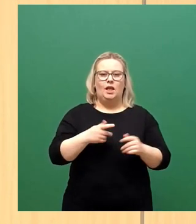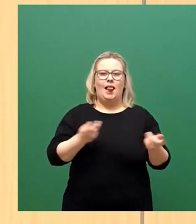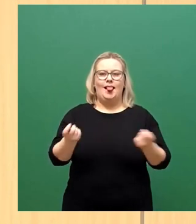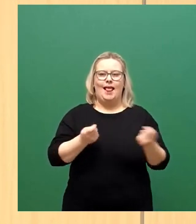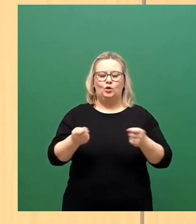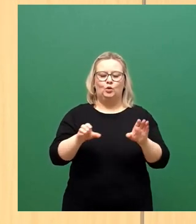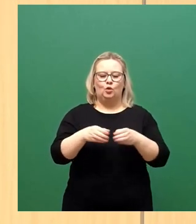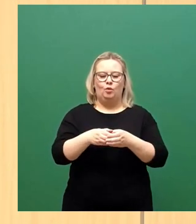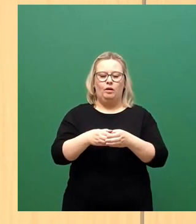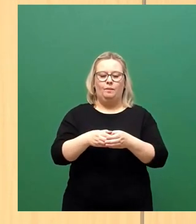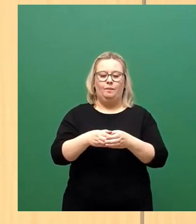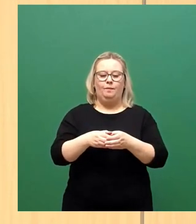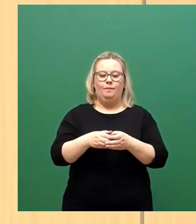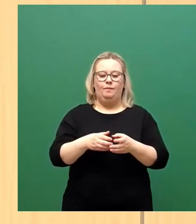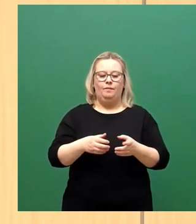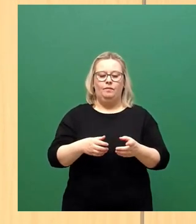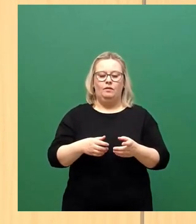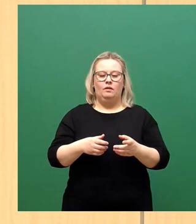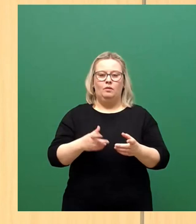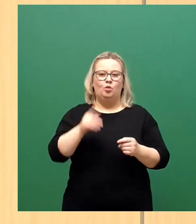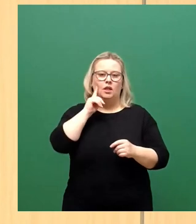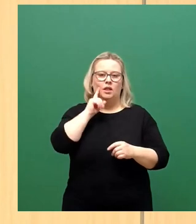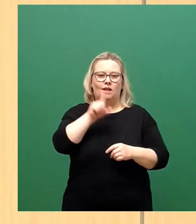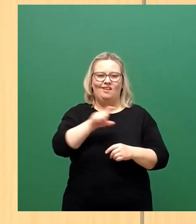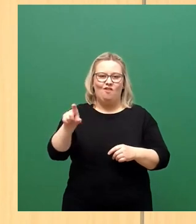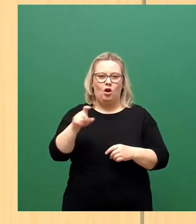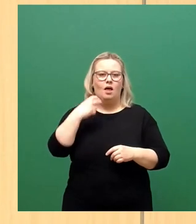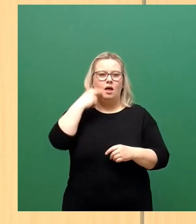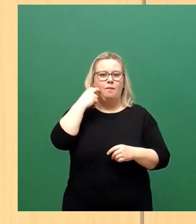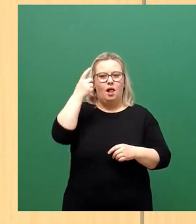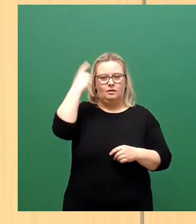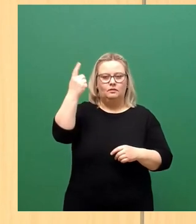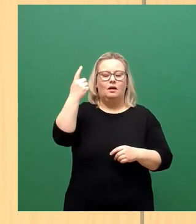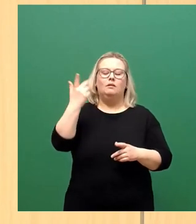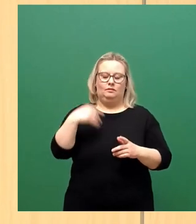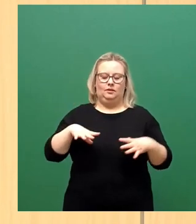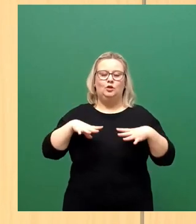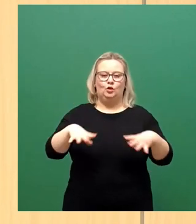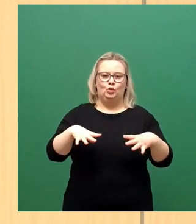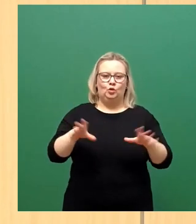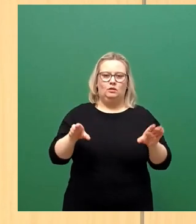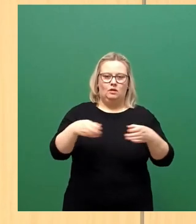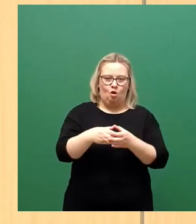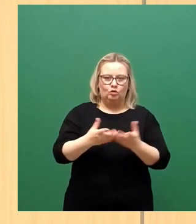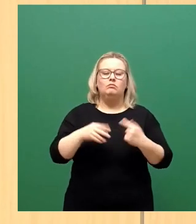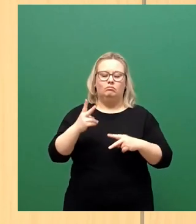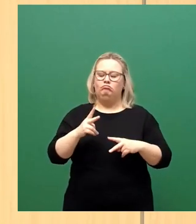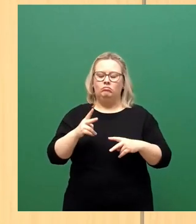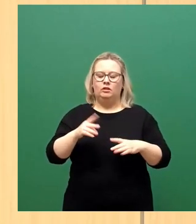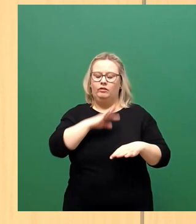Dazu ist zu sagen, dass wir wöchentlich im Ältestenrat, dann im Gesundheitsauss und in vielen anderen Ausschüssen das Thema